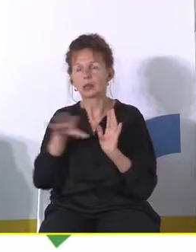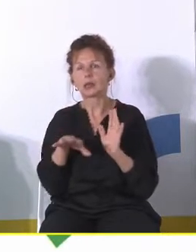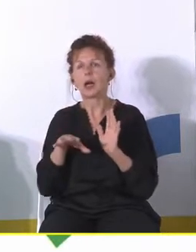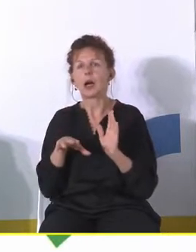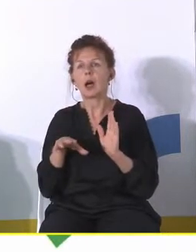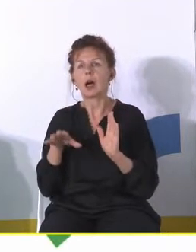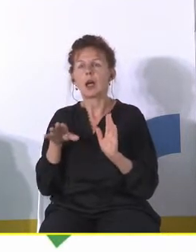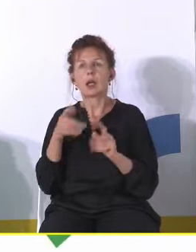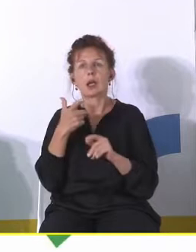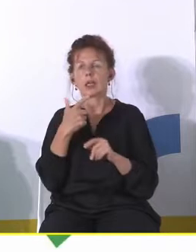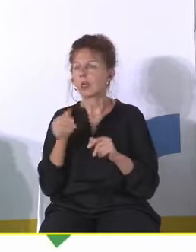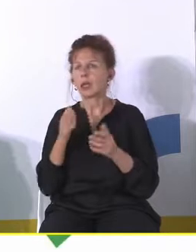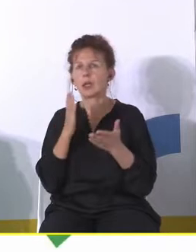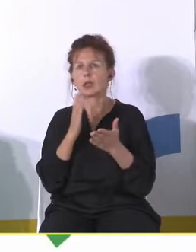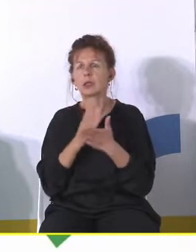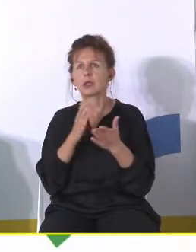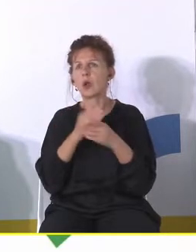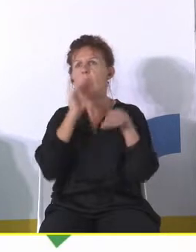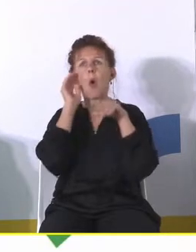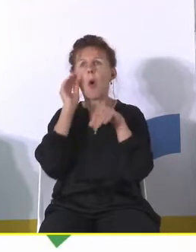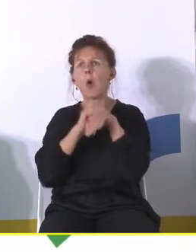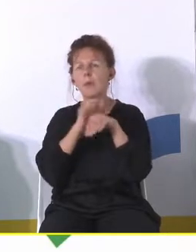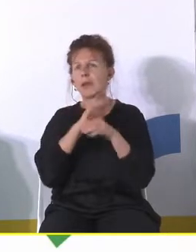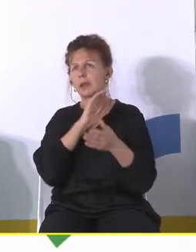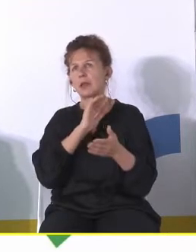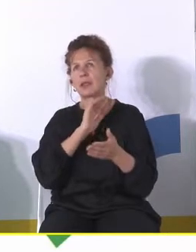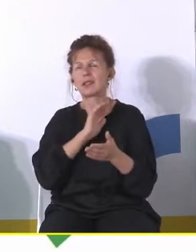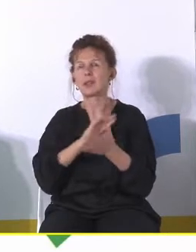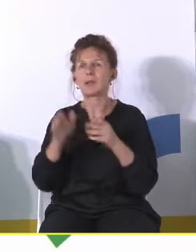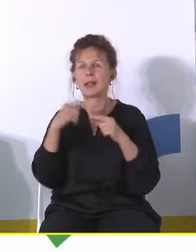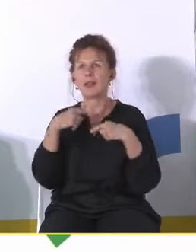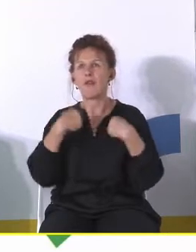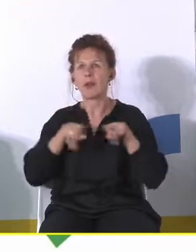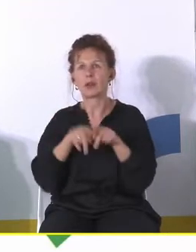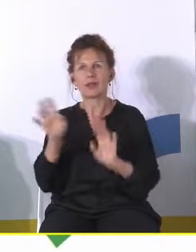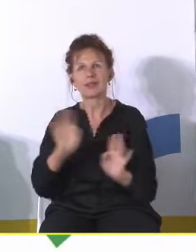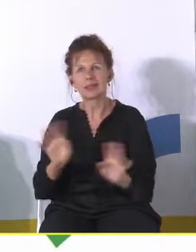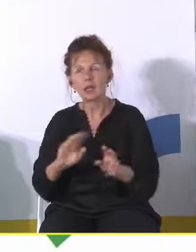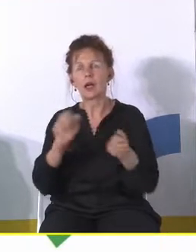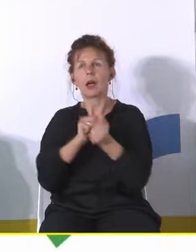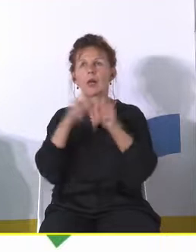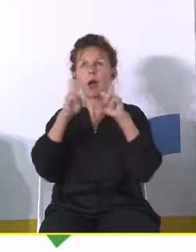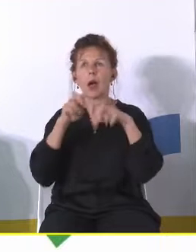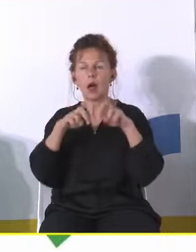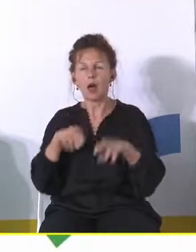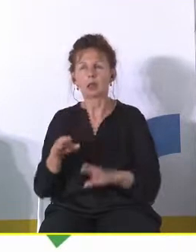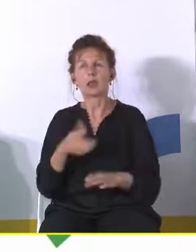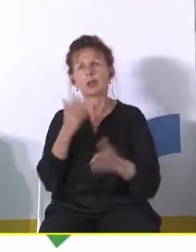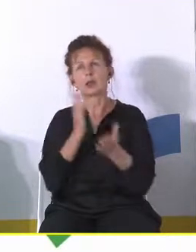Oczywiście nie w ramach składania jakichś obietnic bez pokrycia, lecz rzetelnej analizy, w jaki sposób my jesteśmy w stanie na